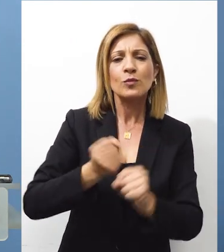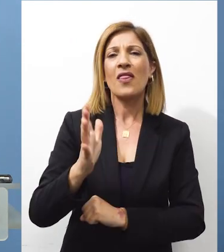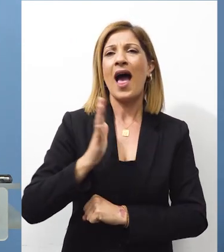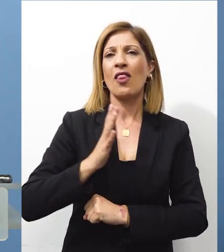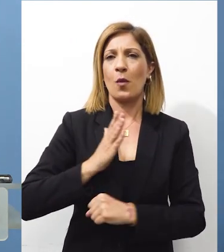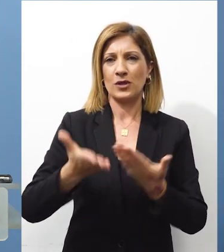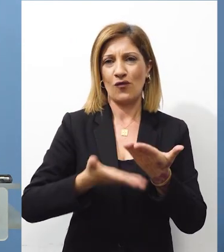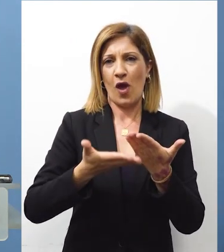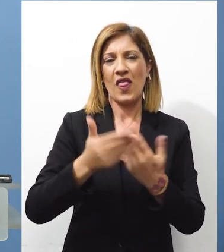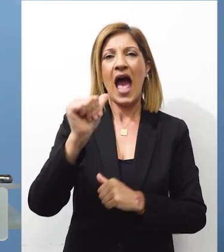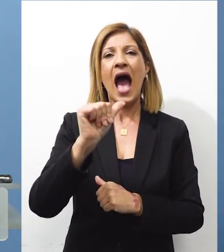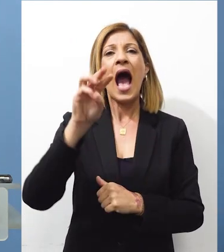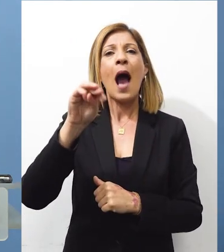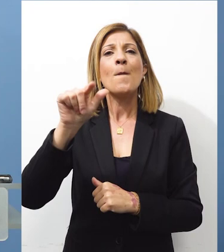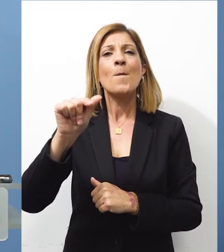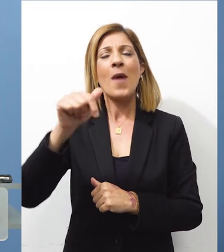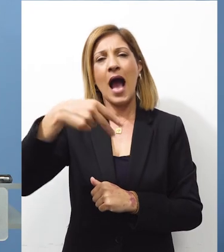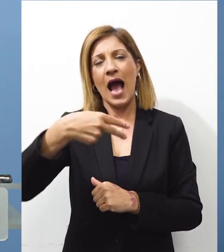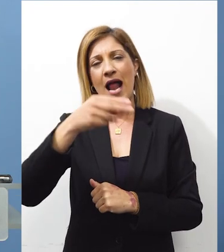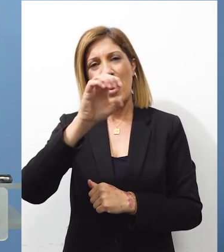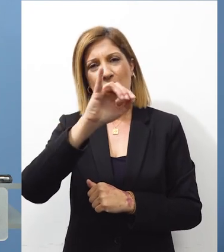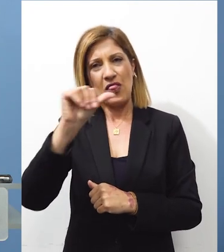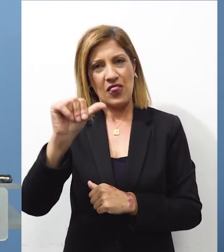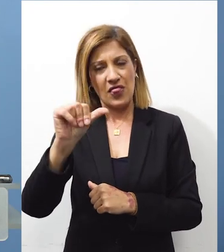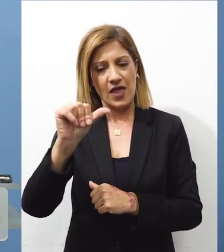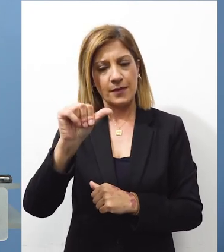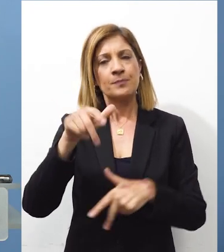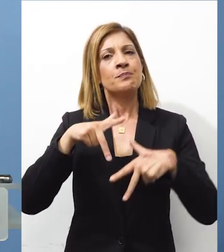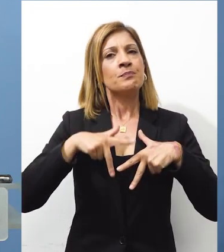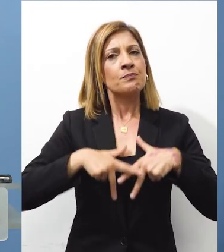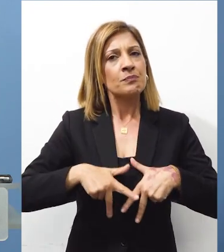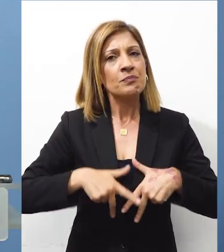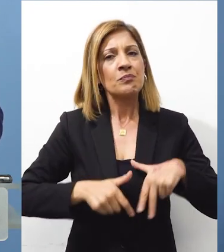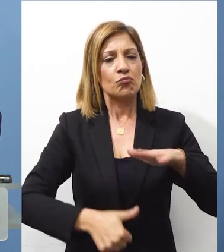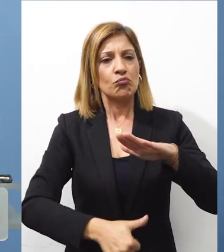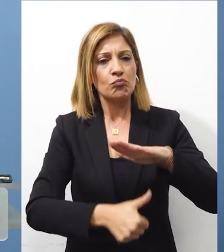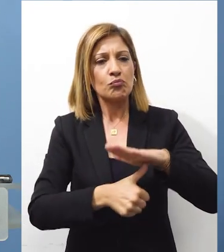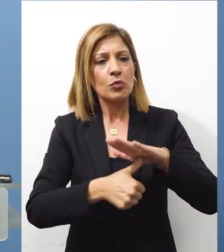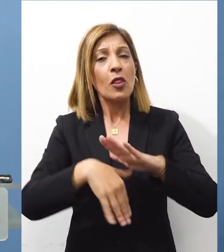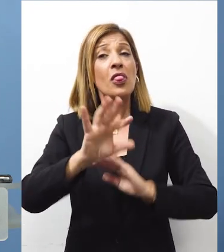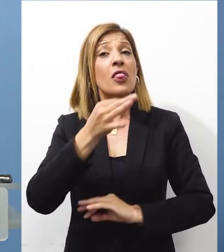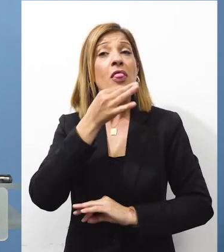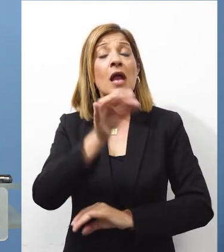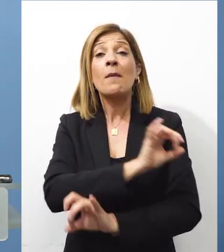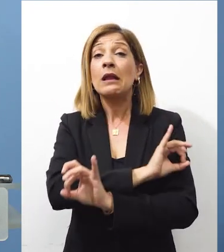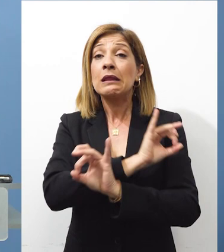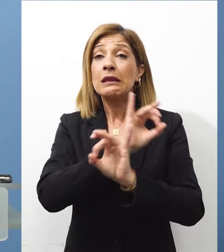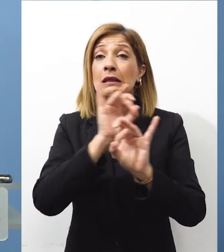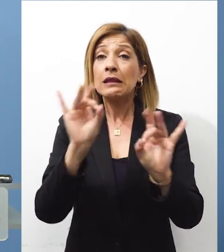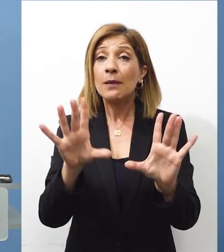Μάρθια, ωστόσο ο Πρόεδρος ή η κυβέρνηση δεν έχουν αρκώσει λέξη